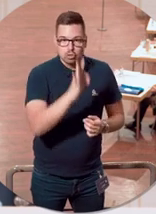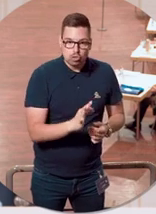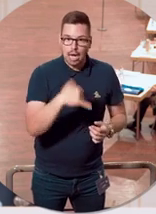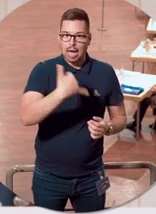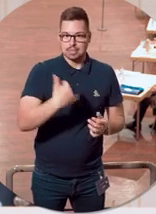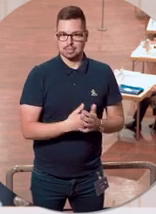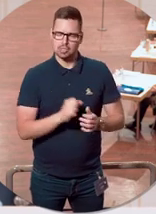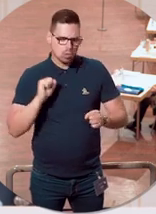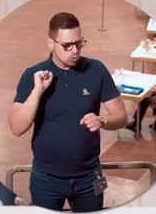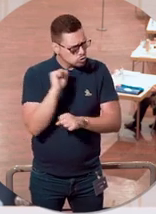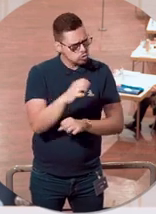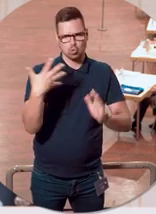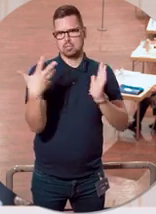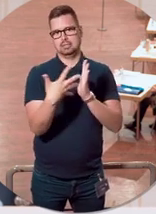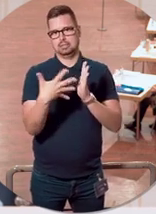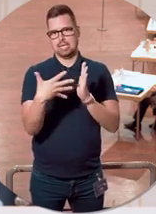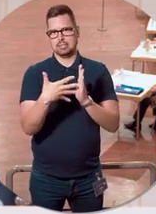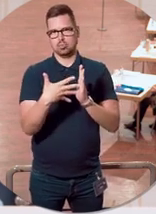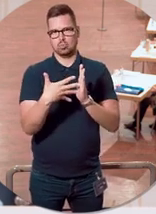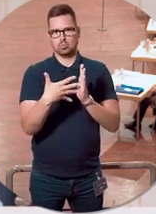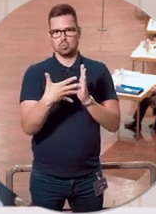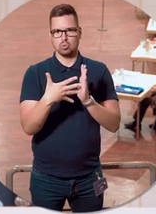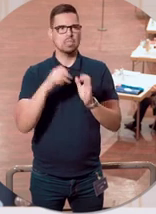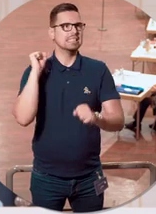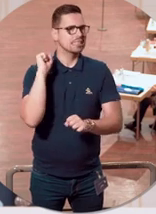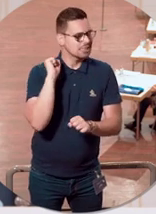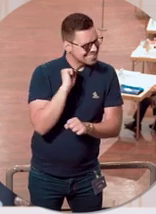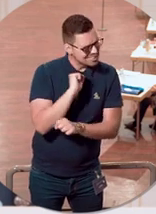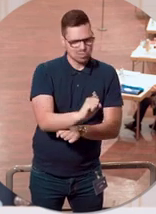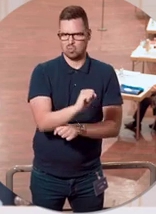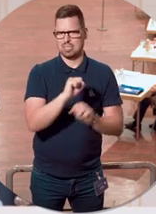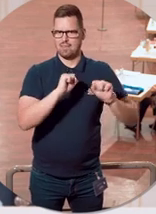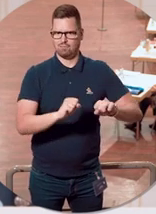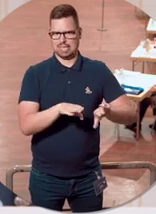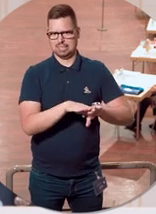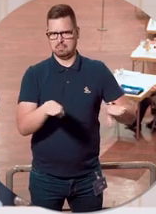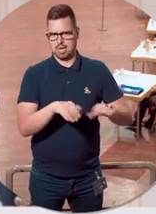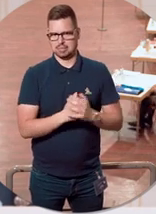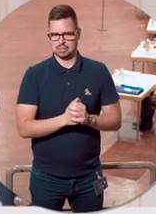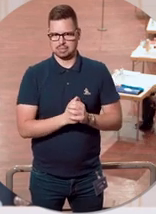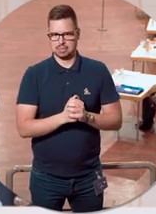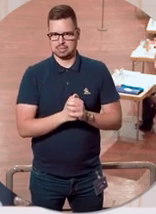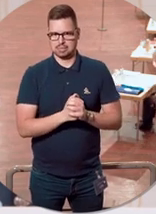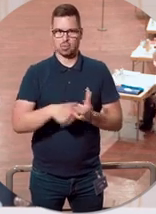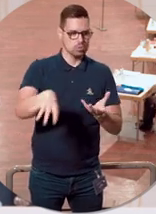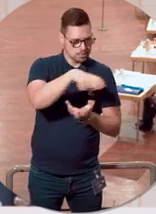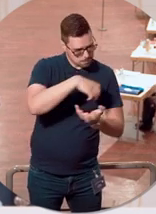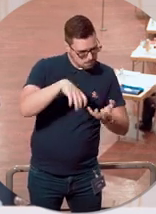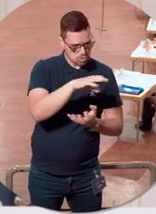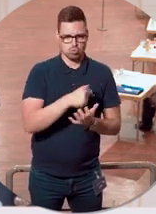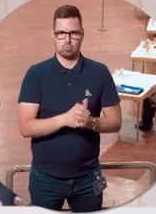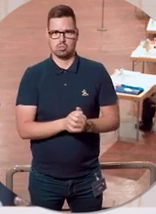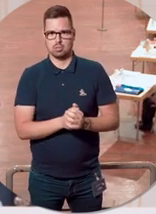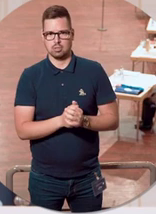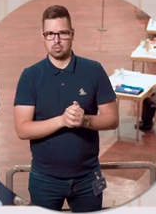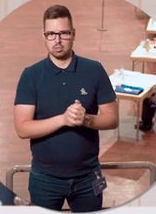bevorsteht, trotz der Testung, trotz fester Platzpflicht, trotz mangelnder Durchmischung von Gruppen, dann sagt,